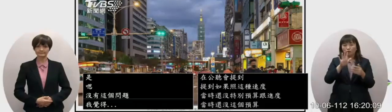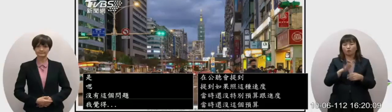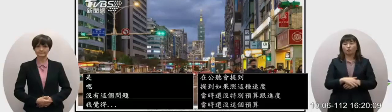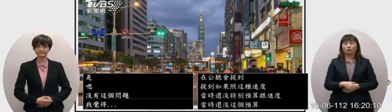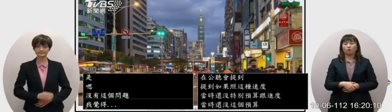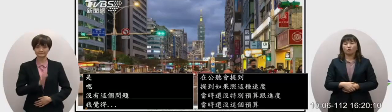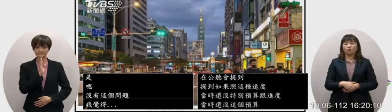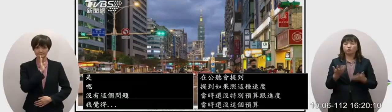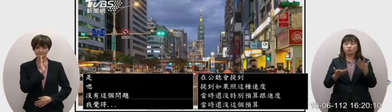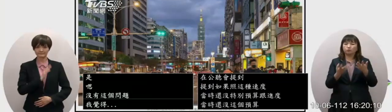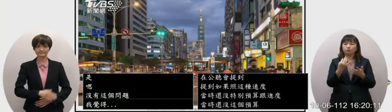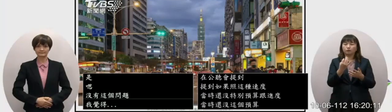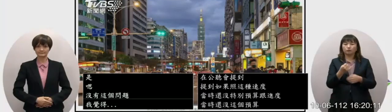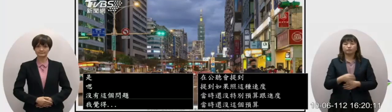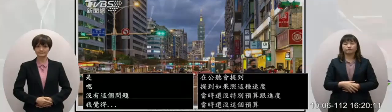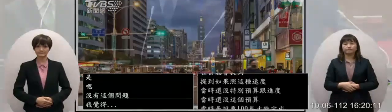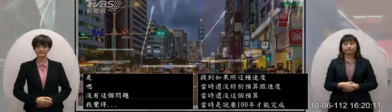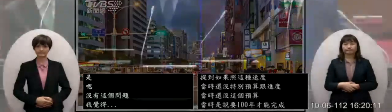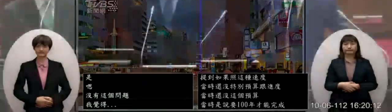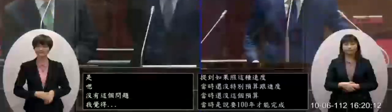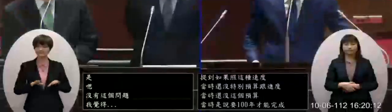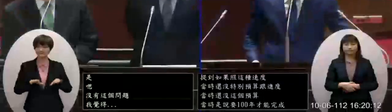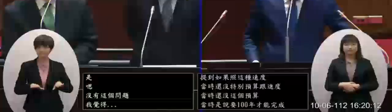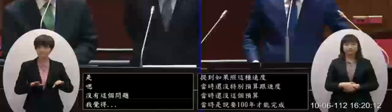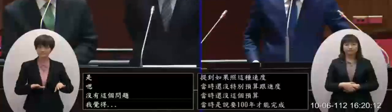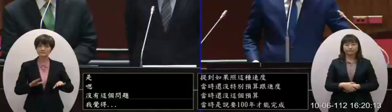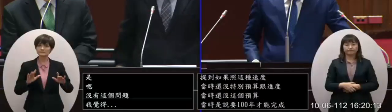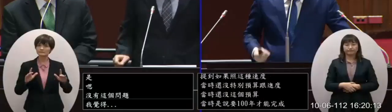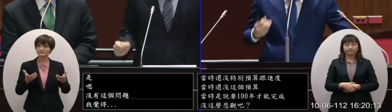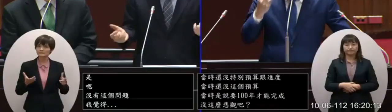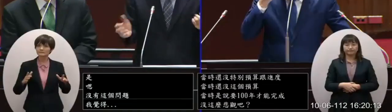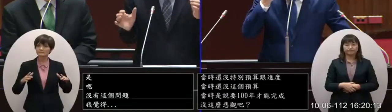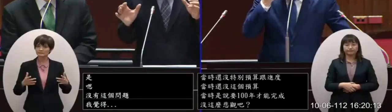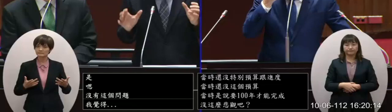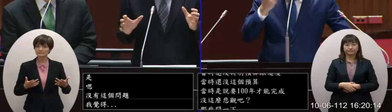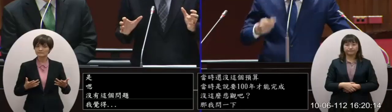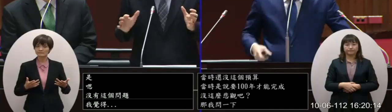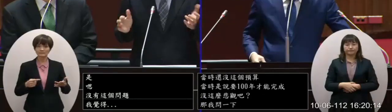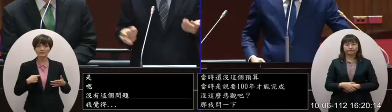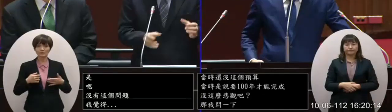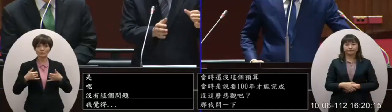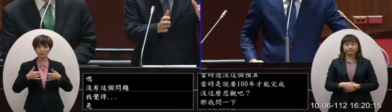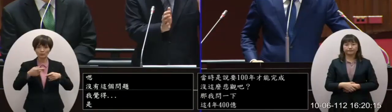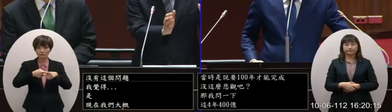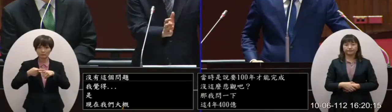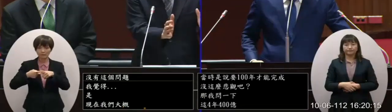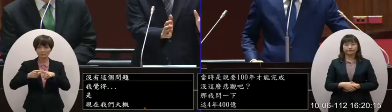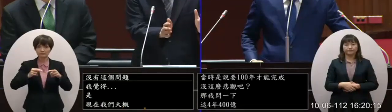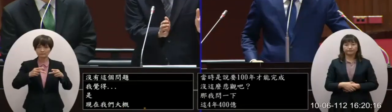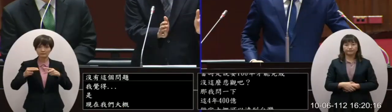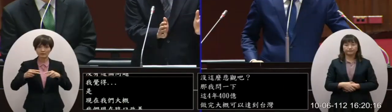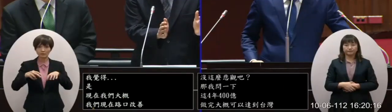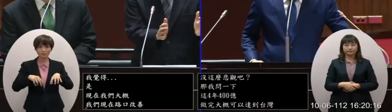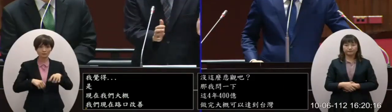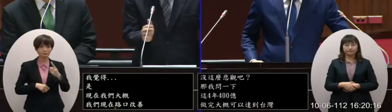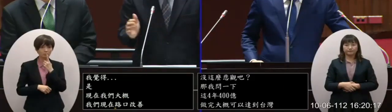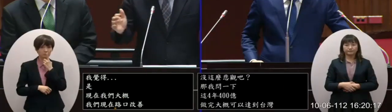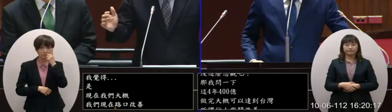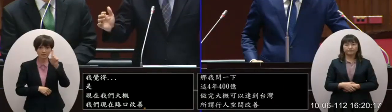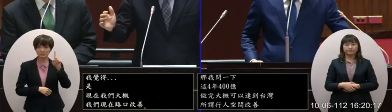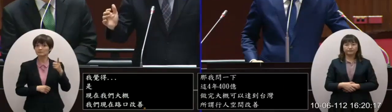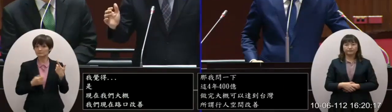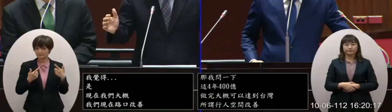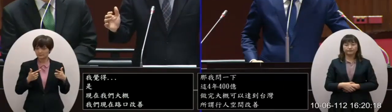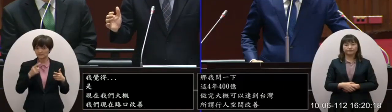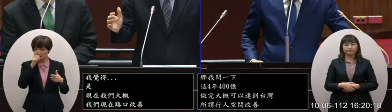I值吧大概多少現在我們大概我們現在路口改善齁不是只有一個路口希望這個路口